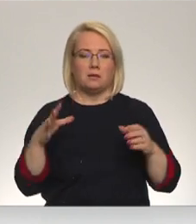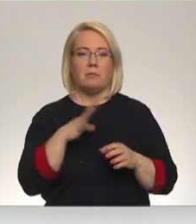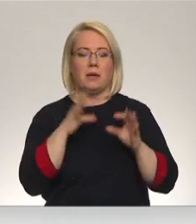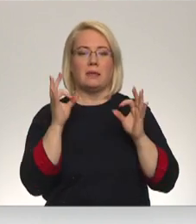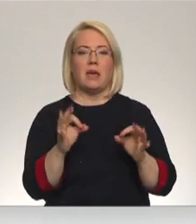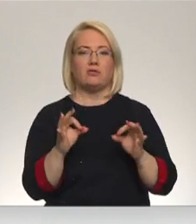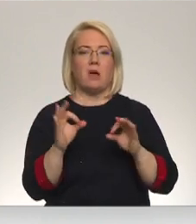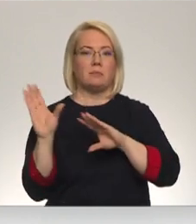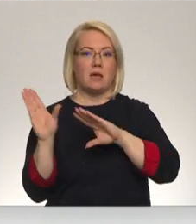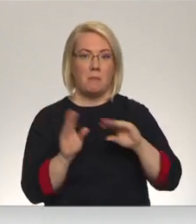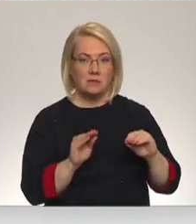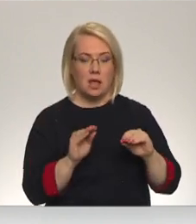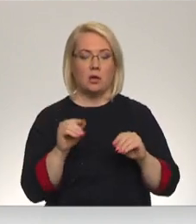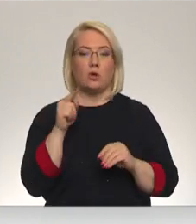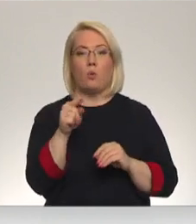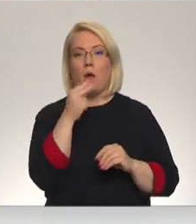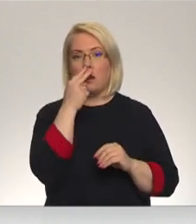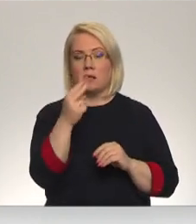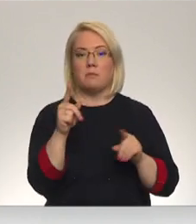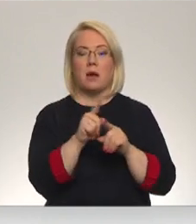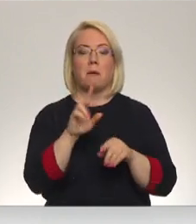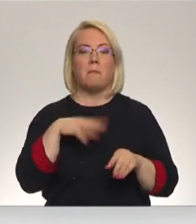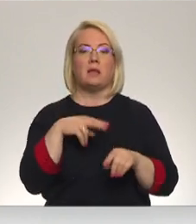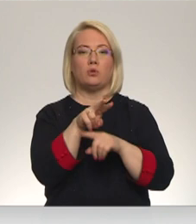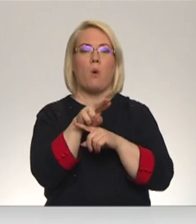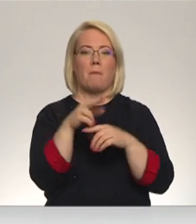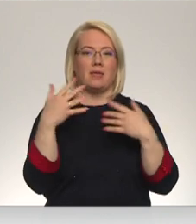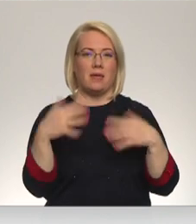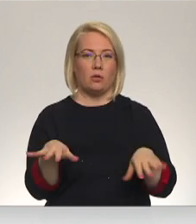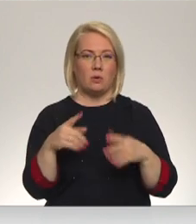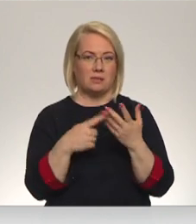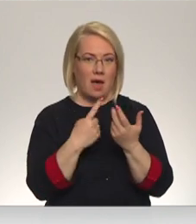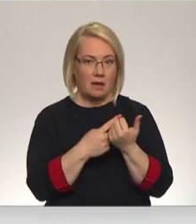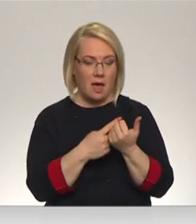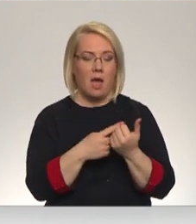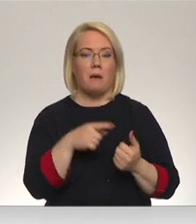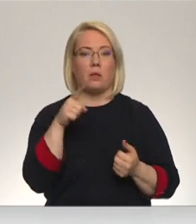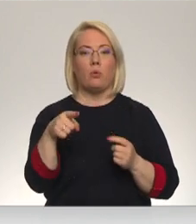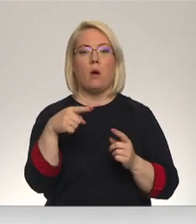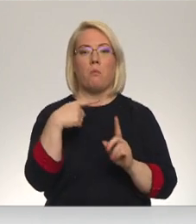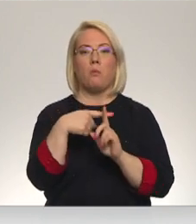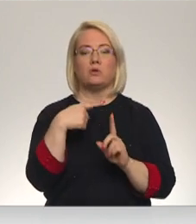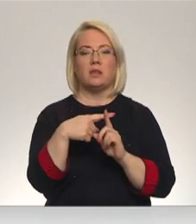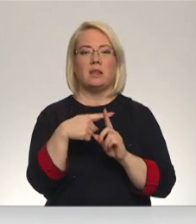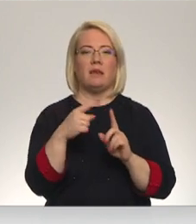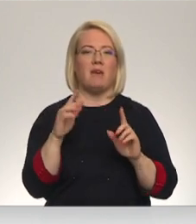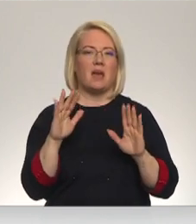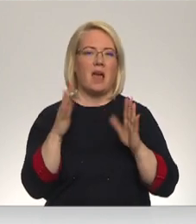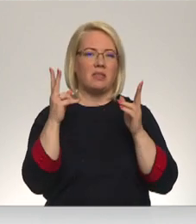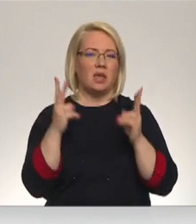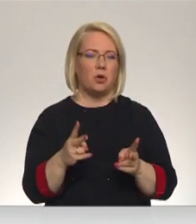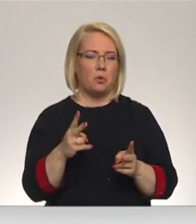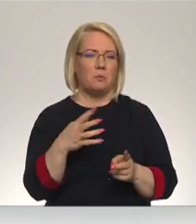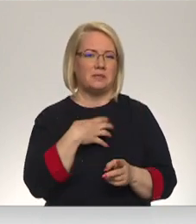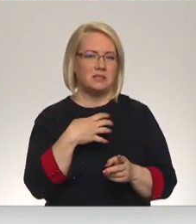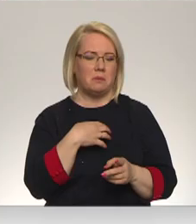samazinājusies, to mēs redzam arī pēc nomedīto skaita. Tad arī, protams, to pozitīvo gadījumu bija ļoti maz